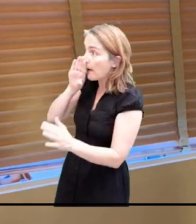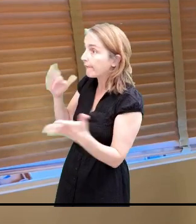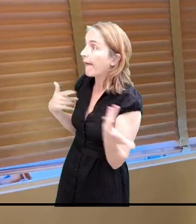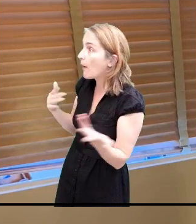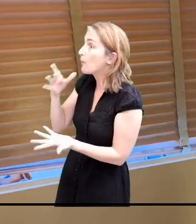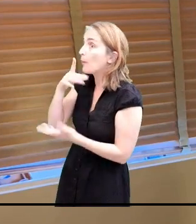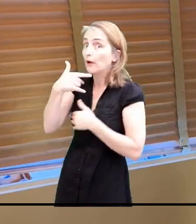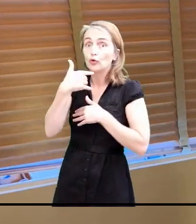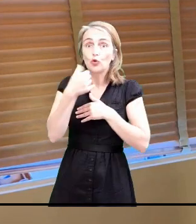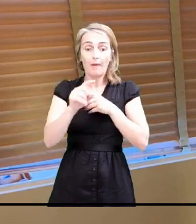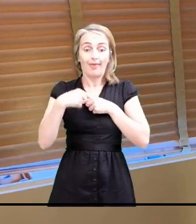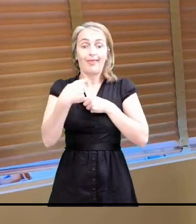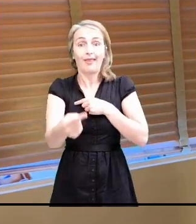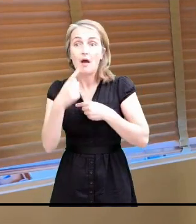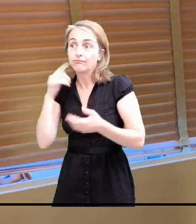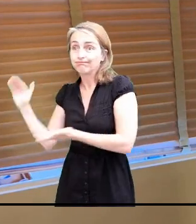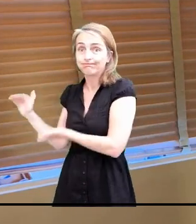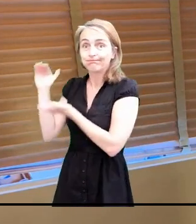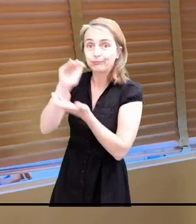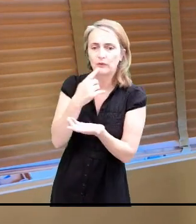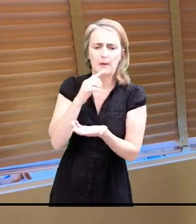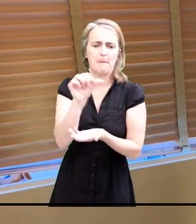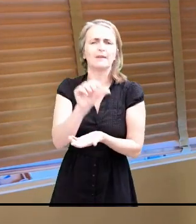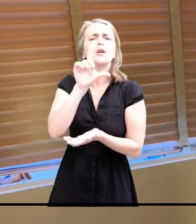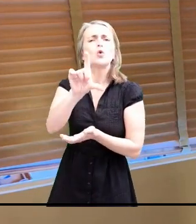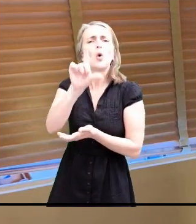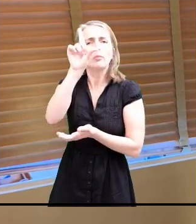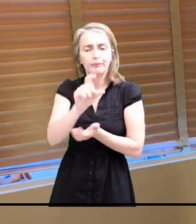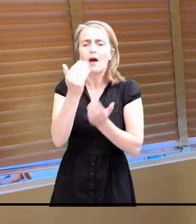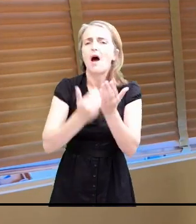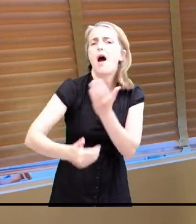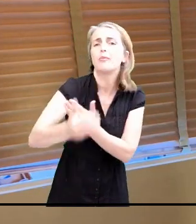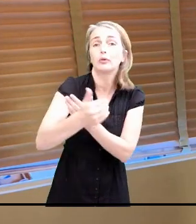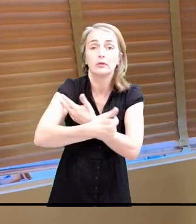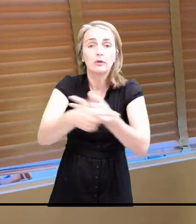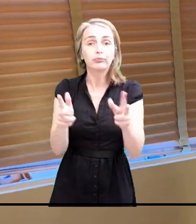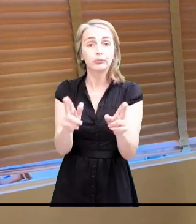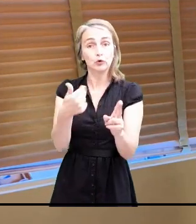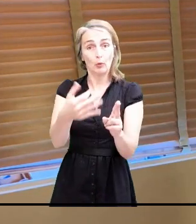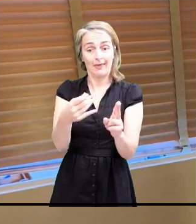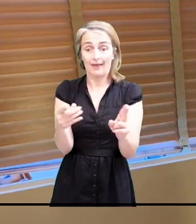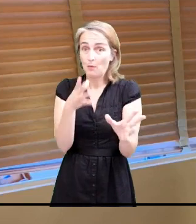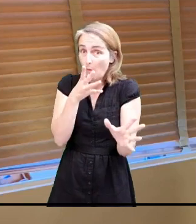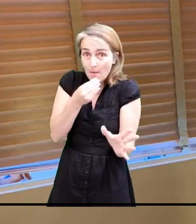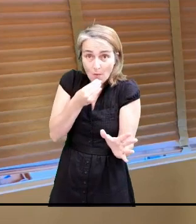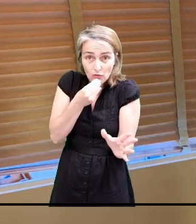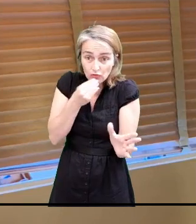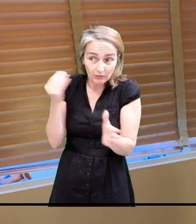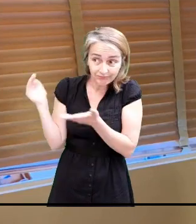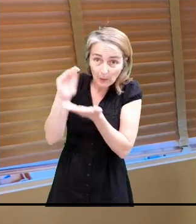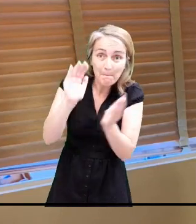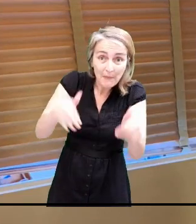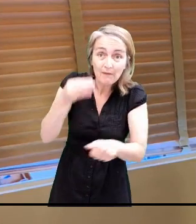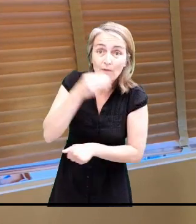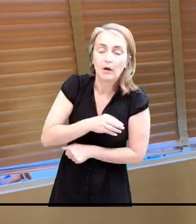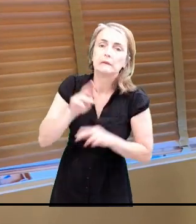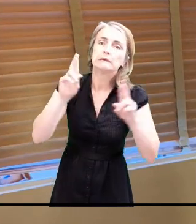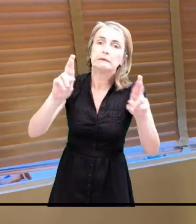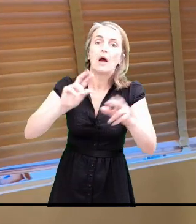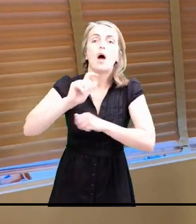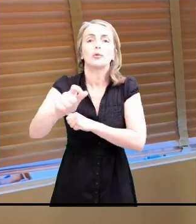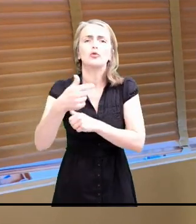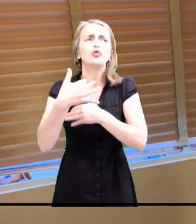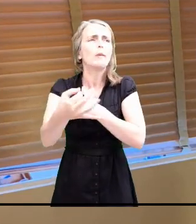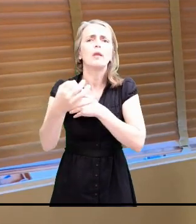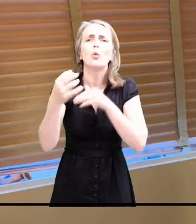la semaine prochaine pour les jours de scolarité à partir du mardi 2, un repas même froid. J'espère que cela s'arrangera pour la